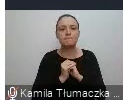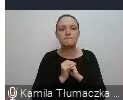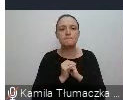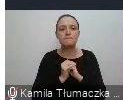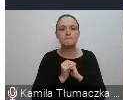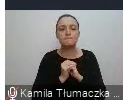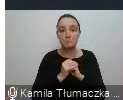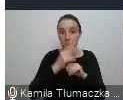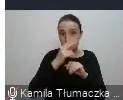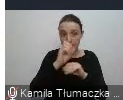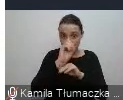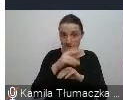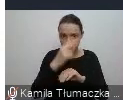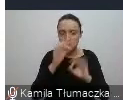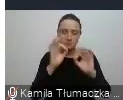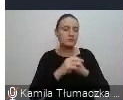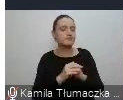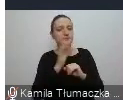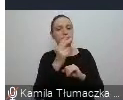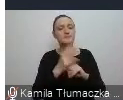Czy widać slajd? Widać, dobrze.